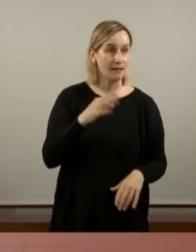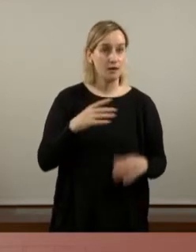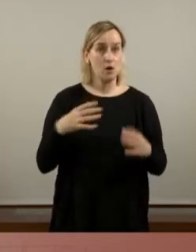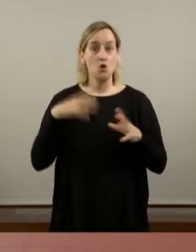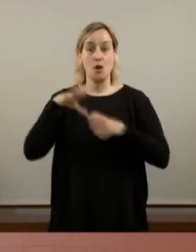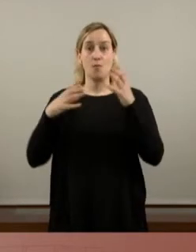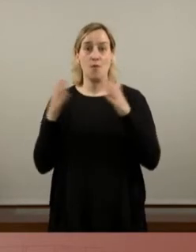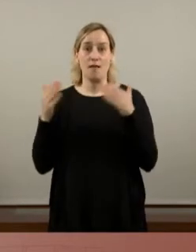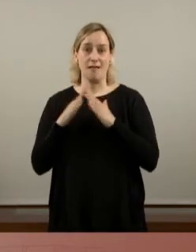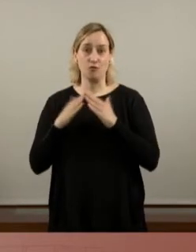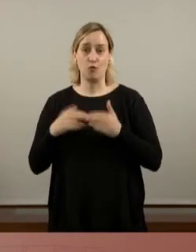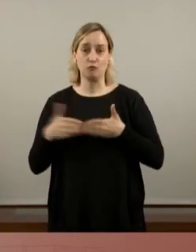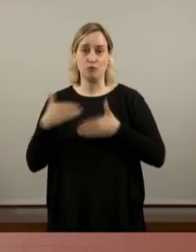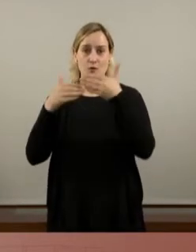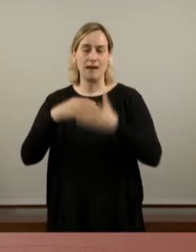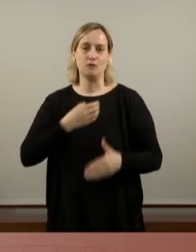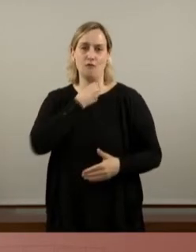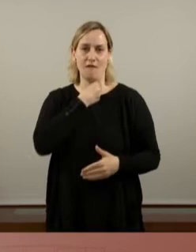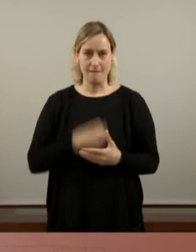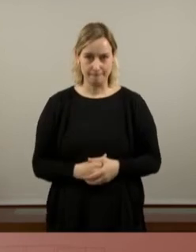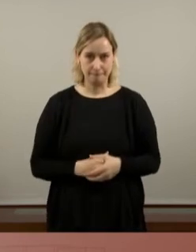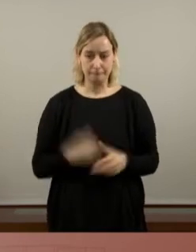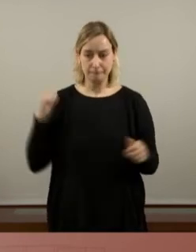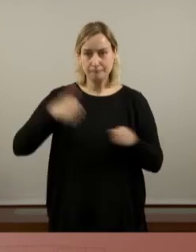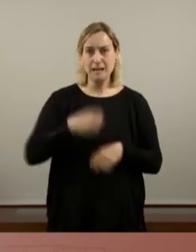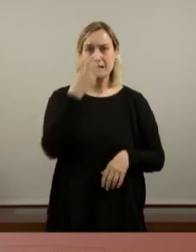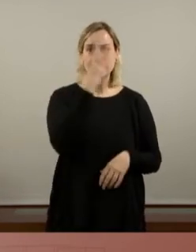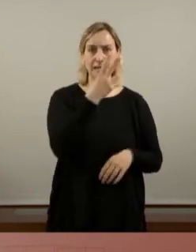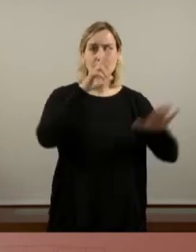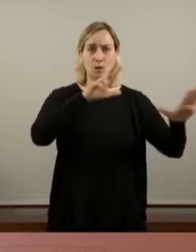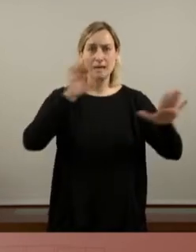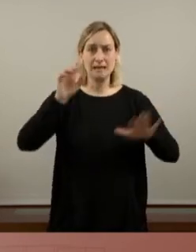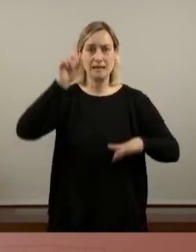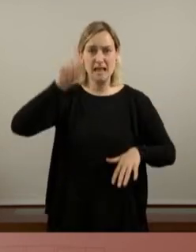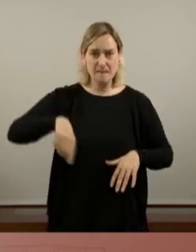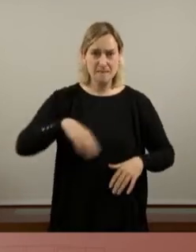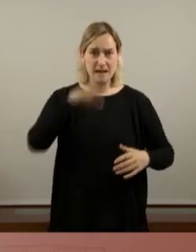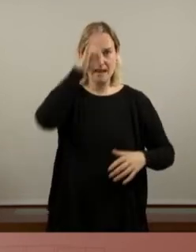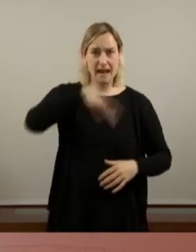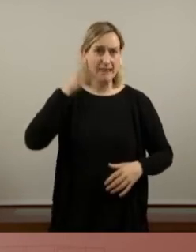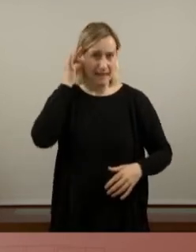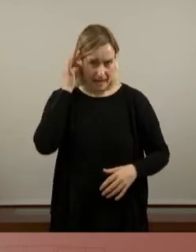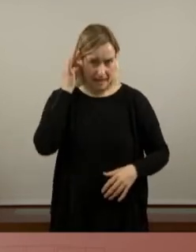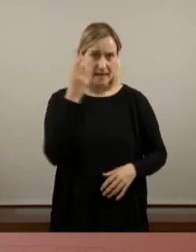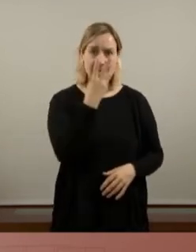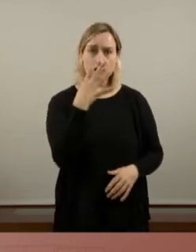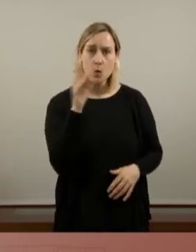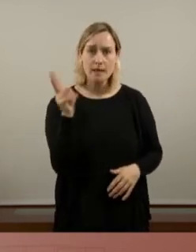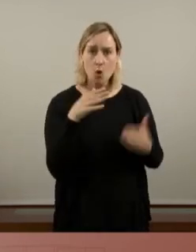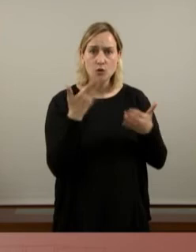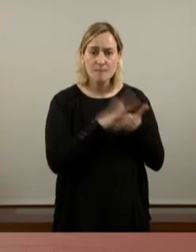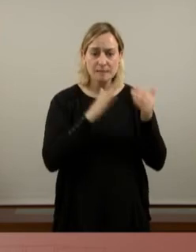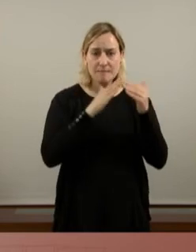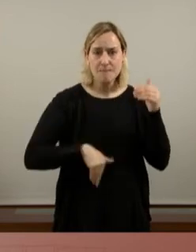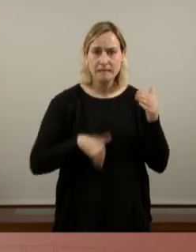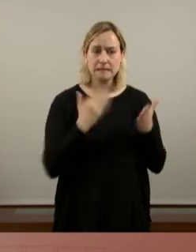ofega. De fet, en aquests moments, 380.000 catalanes viuen amb uns ingressos inferiors a 350 euros al mes.